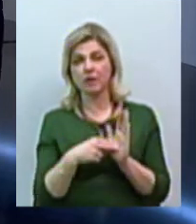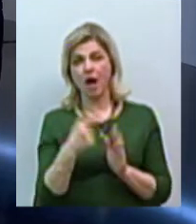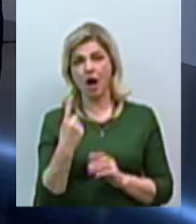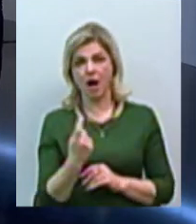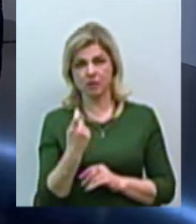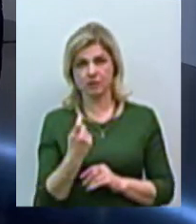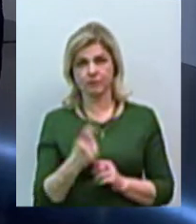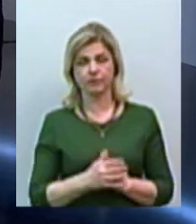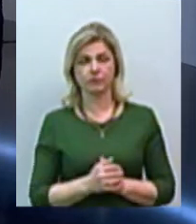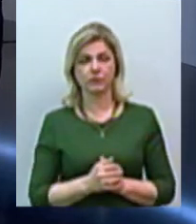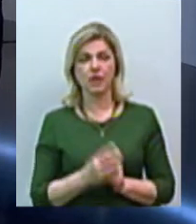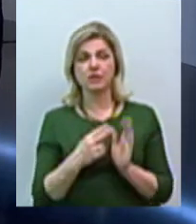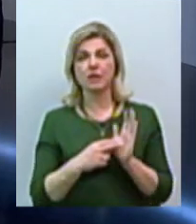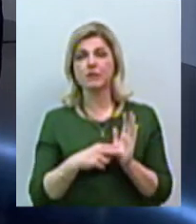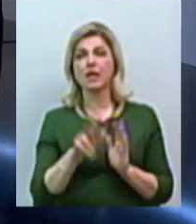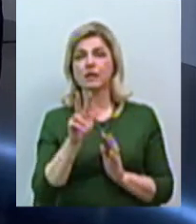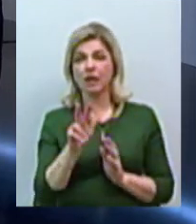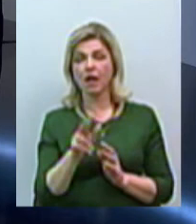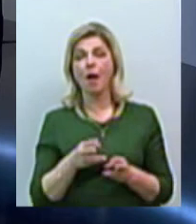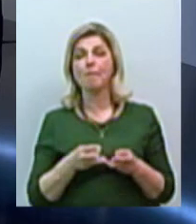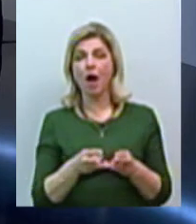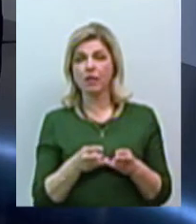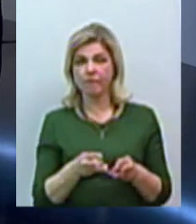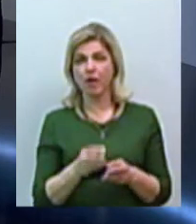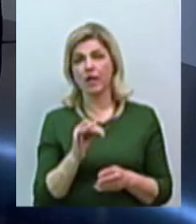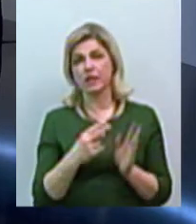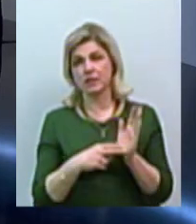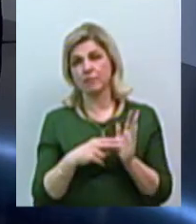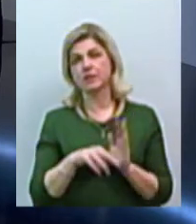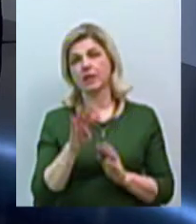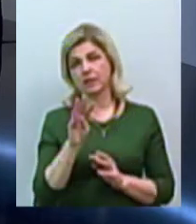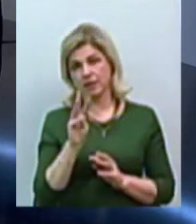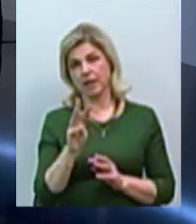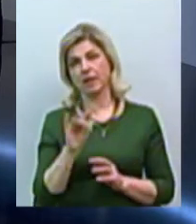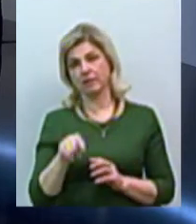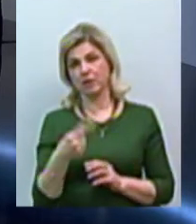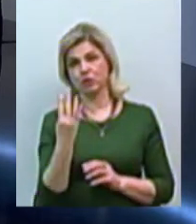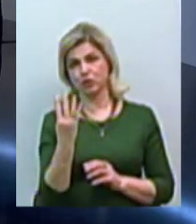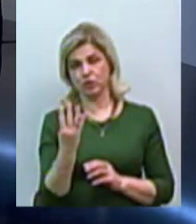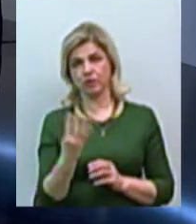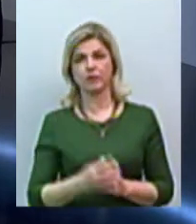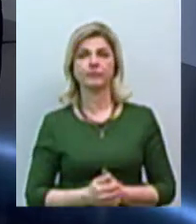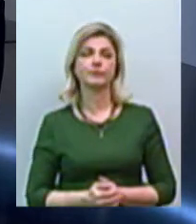73% палива. 73,4, якщо бути точним. Чи 73